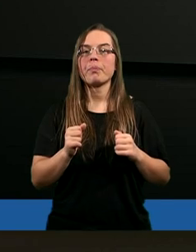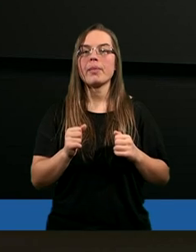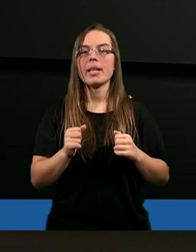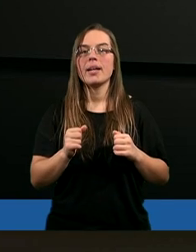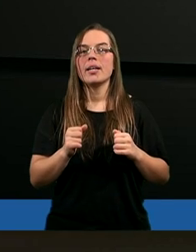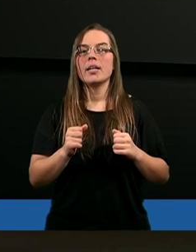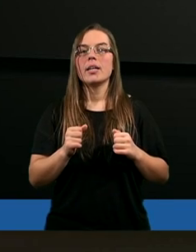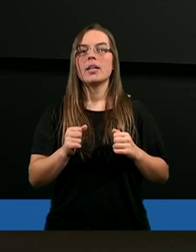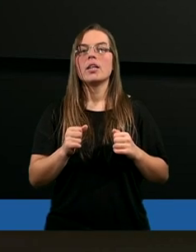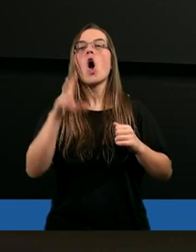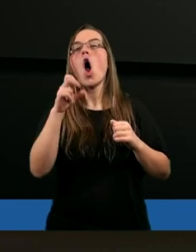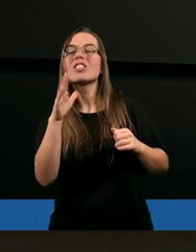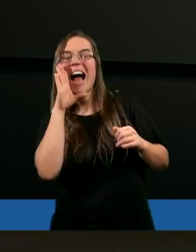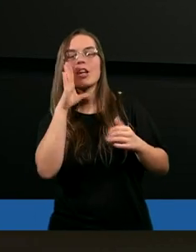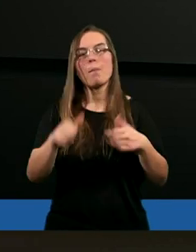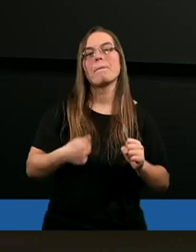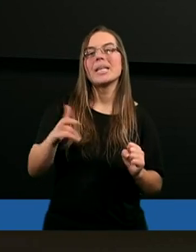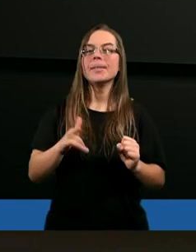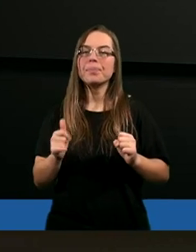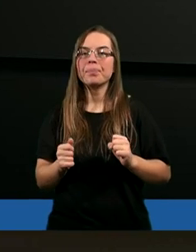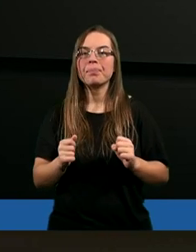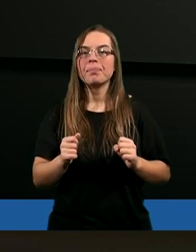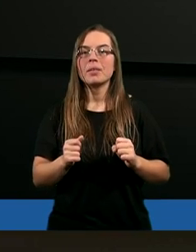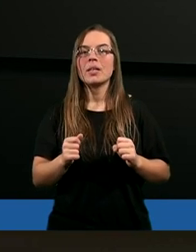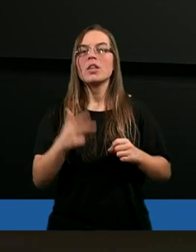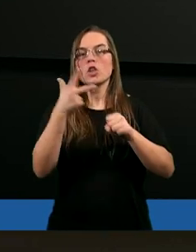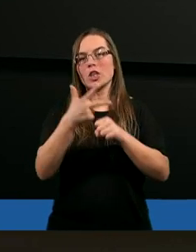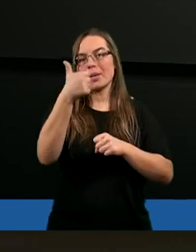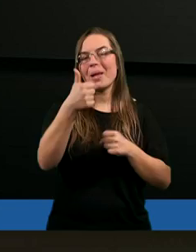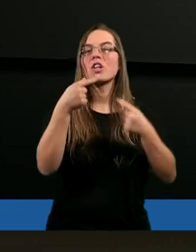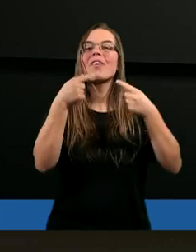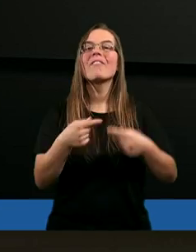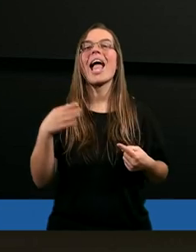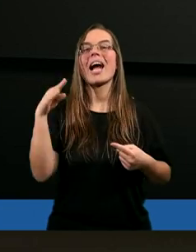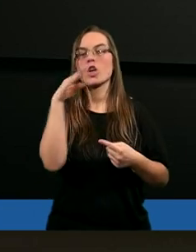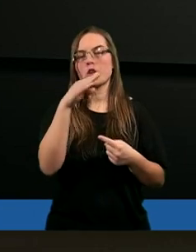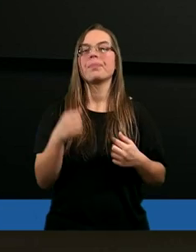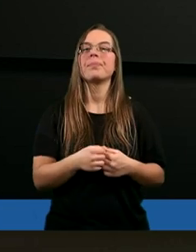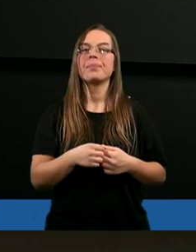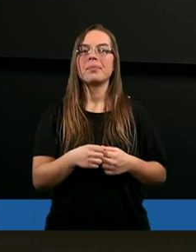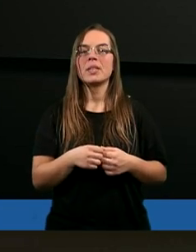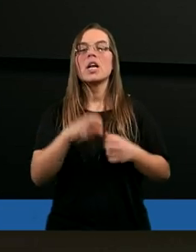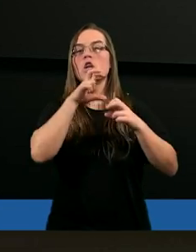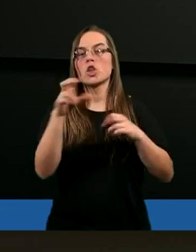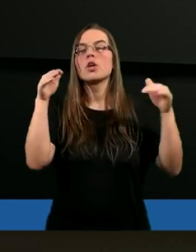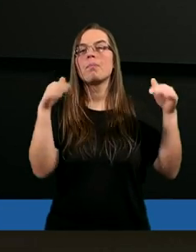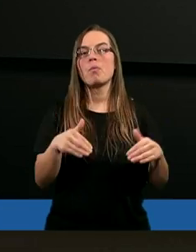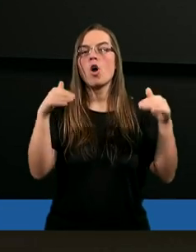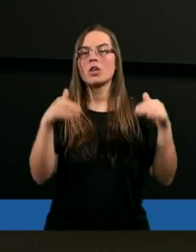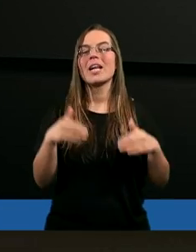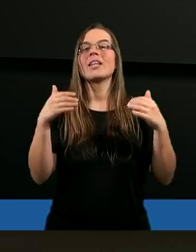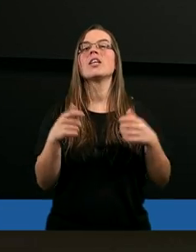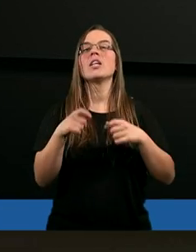chociażby 31 wiersz. Czy możesz